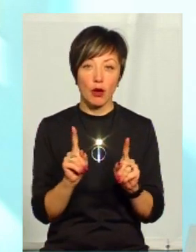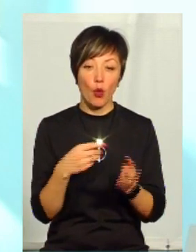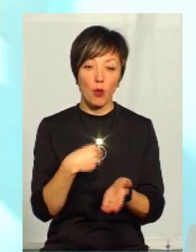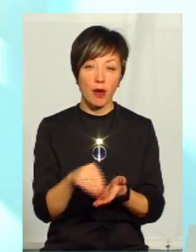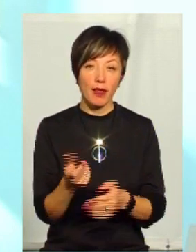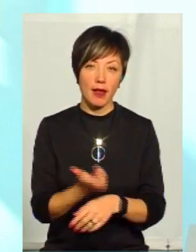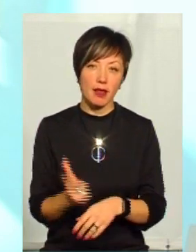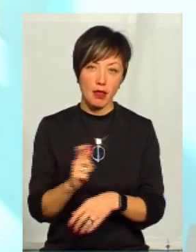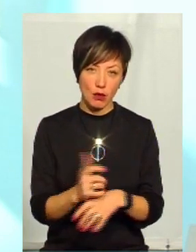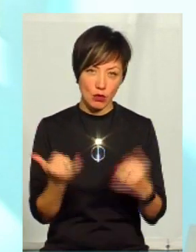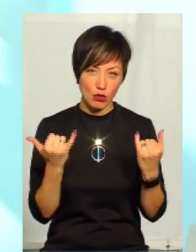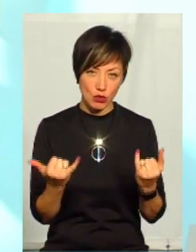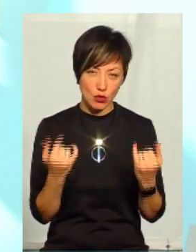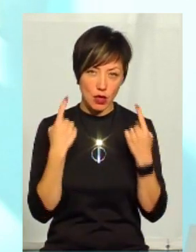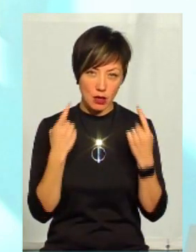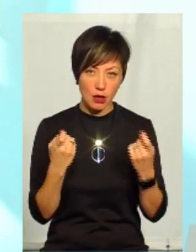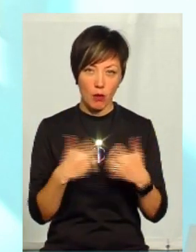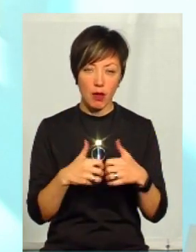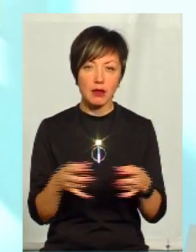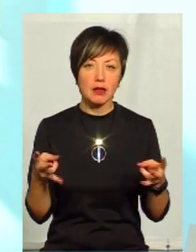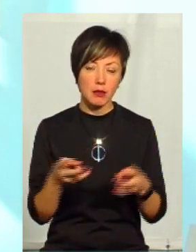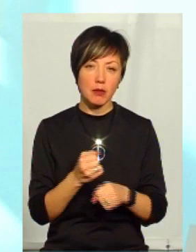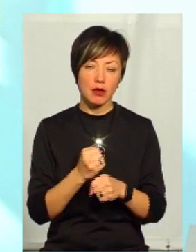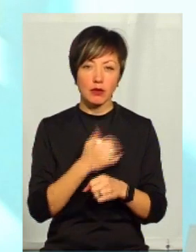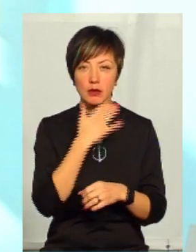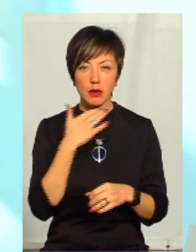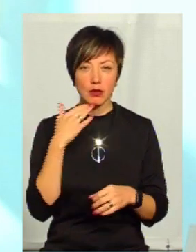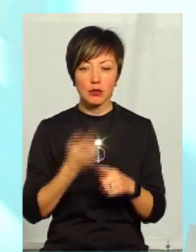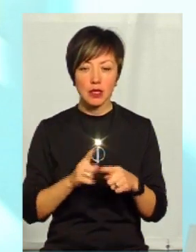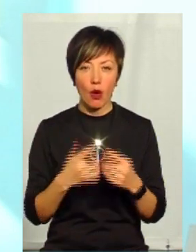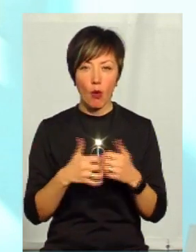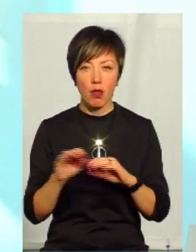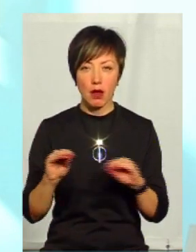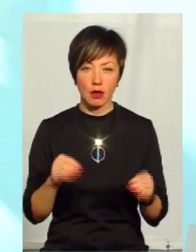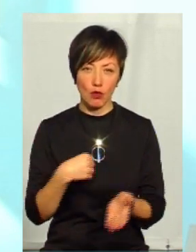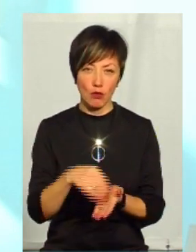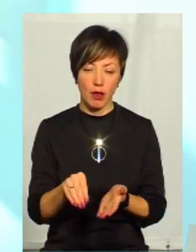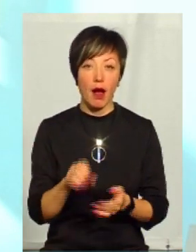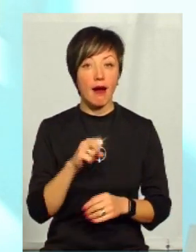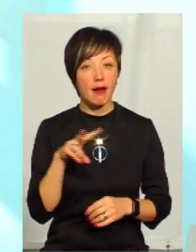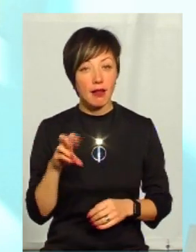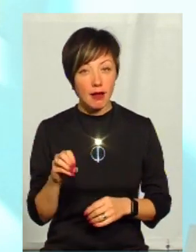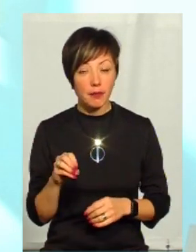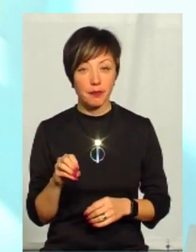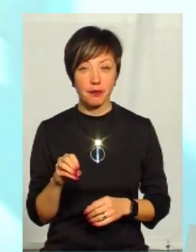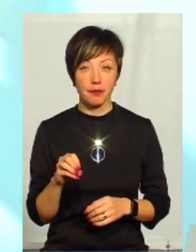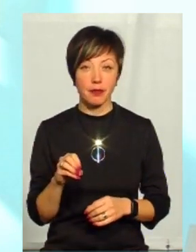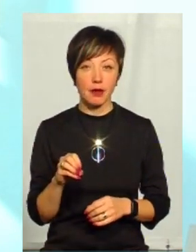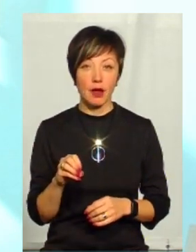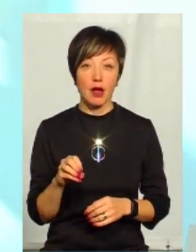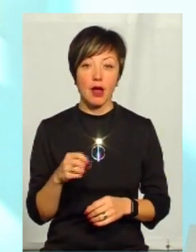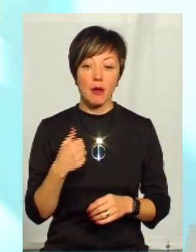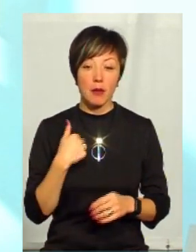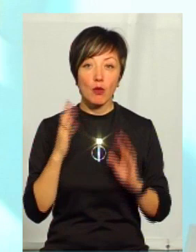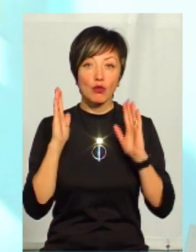купити надсучасне обладнання. Нам треба багато працювати для того, щоб це обладнання ми купили. Але враховуючи, що ми будемо